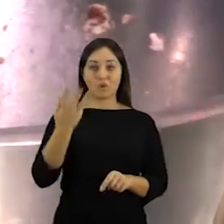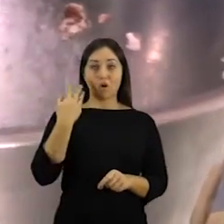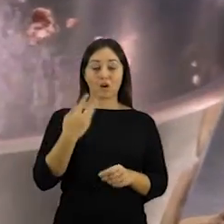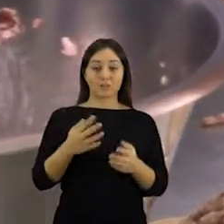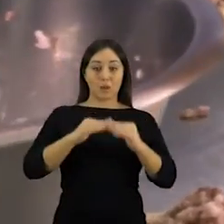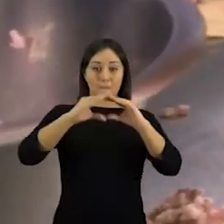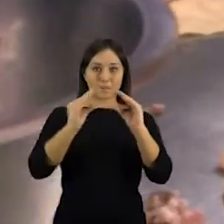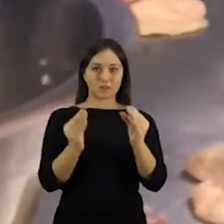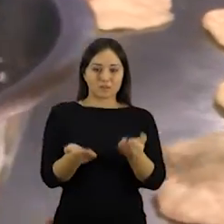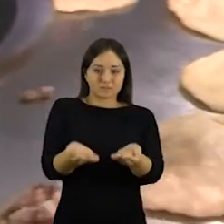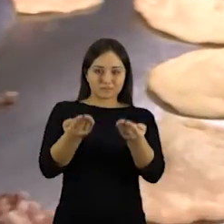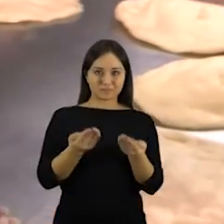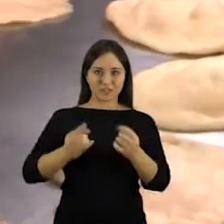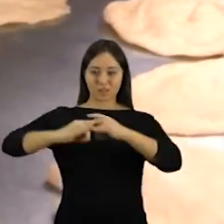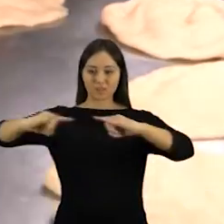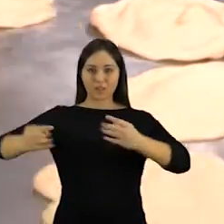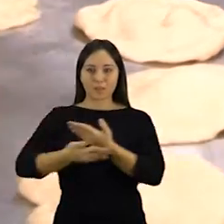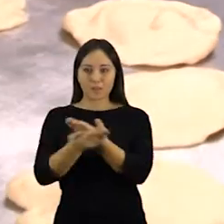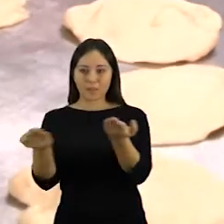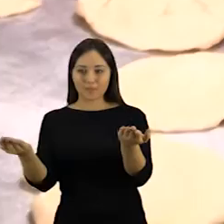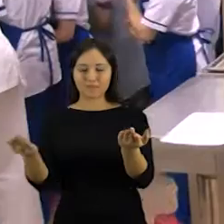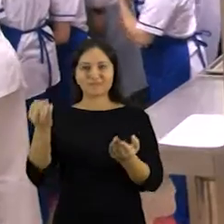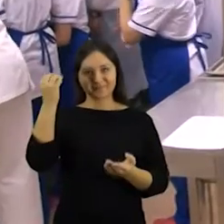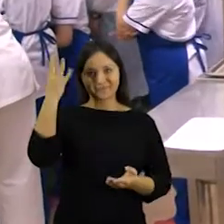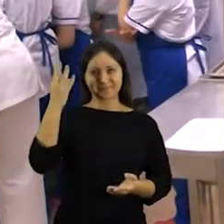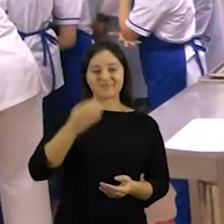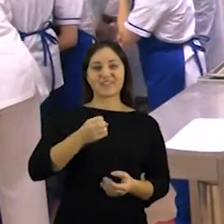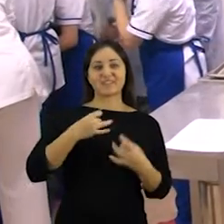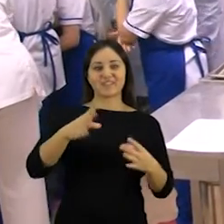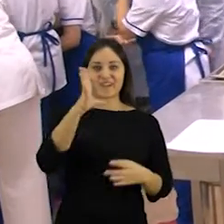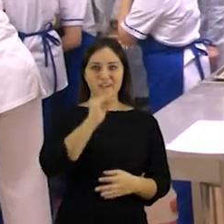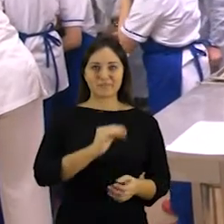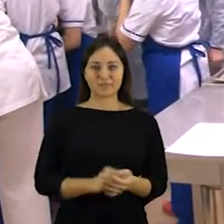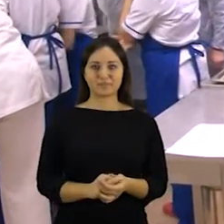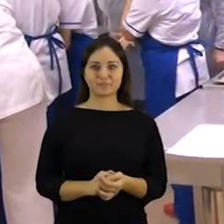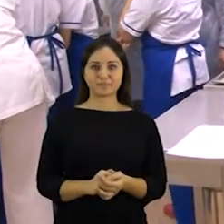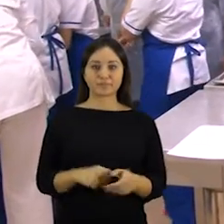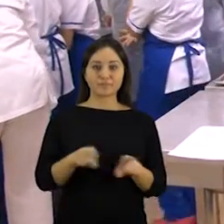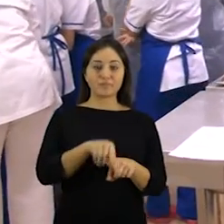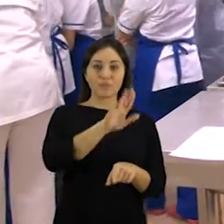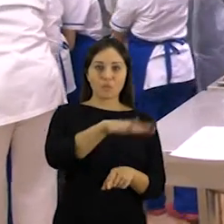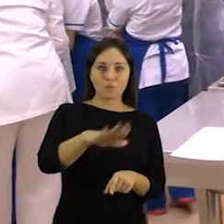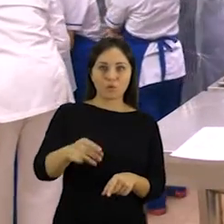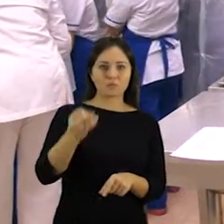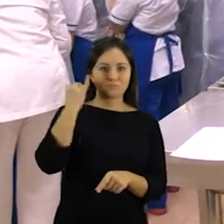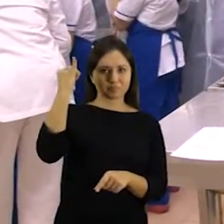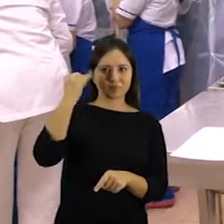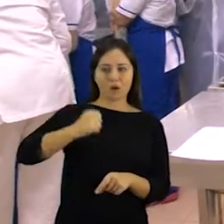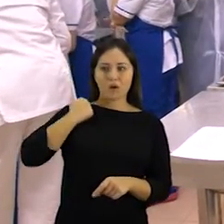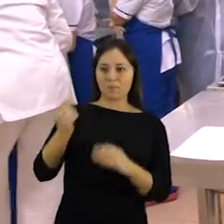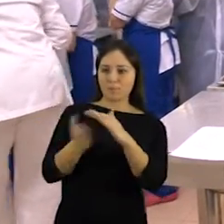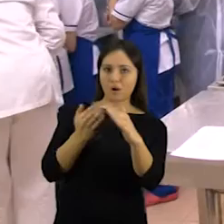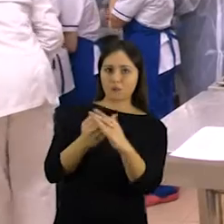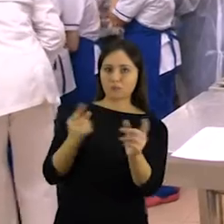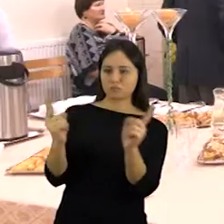krosnės ištrauktos bandelės sugulė ant stalo, sako, šventė pavyko. Malonu ir tai, kad šiaulių jaunimas pasiūlė susipažinti būtent